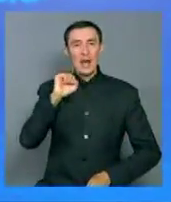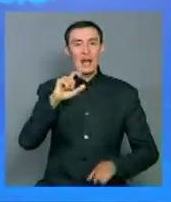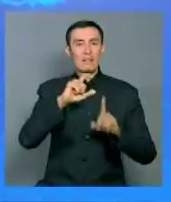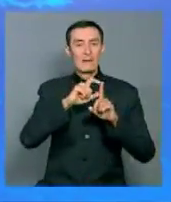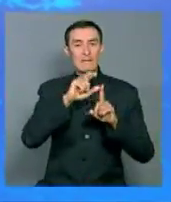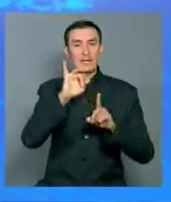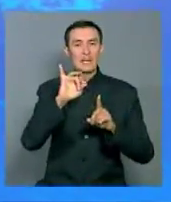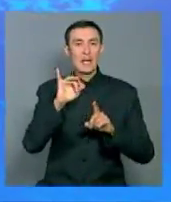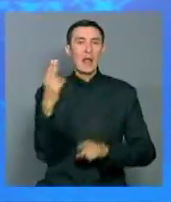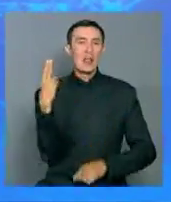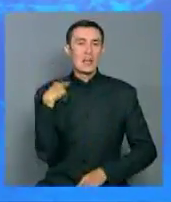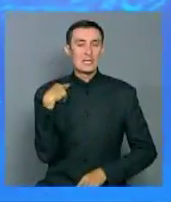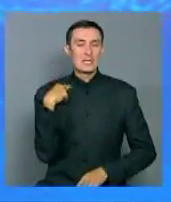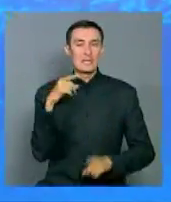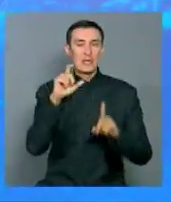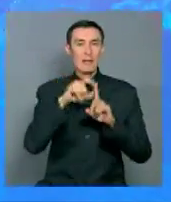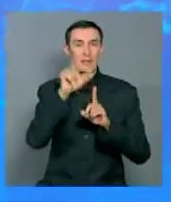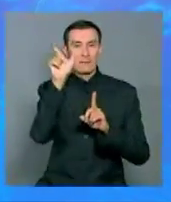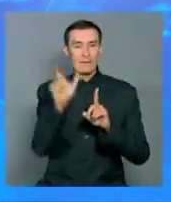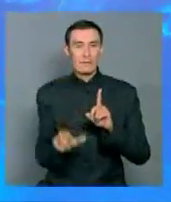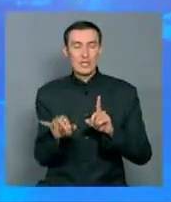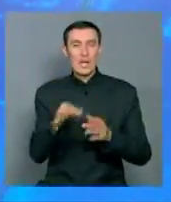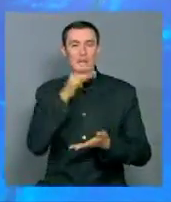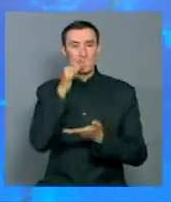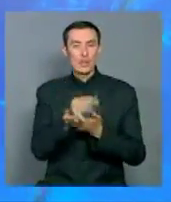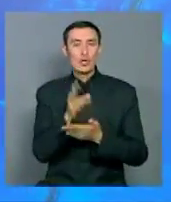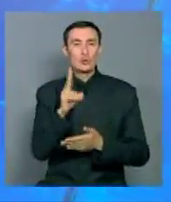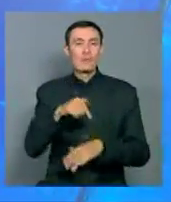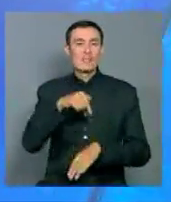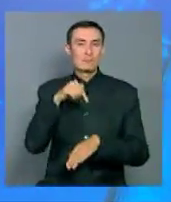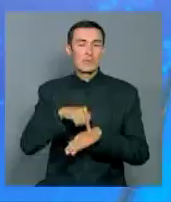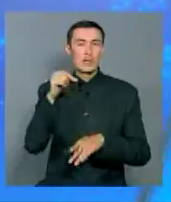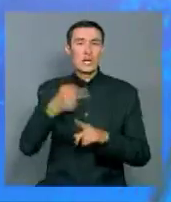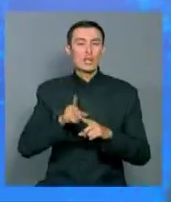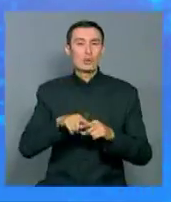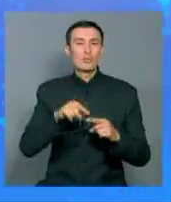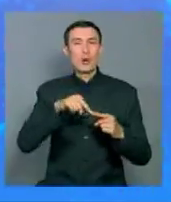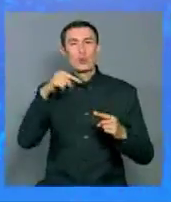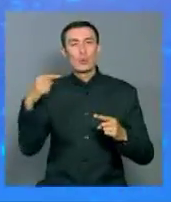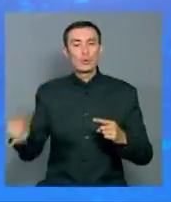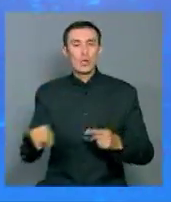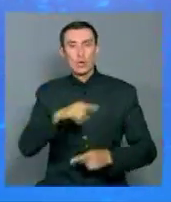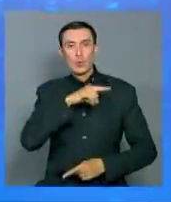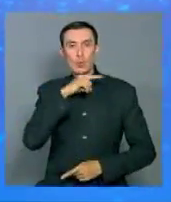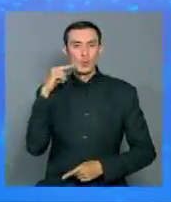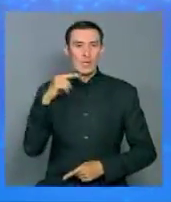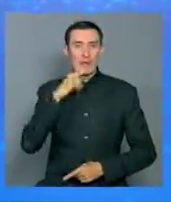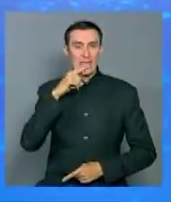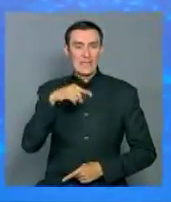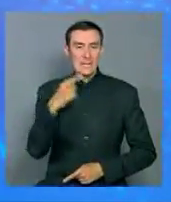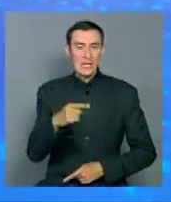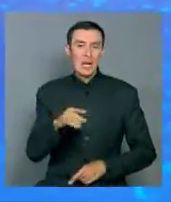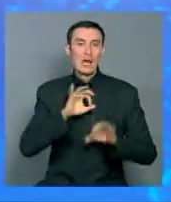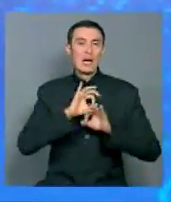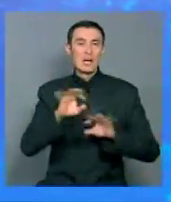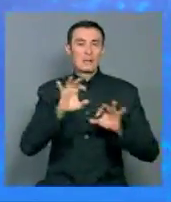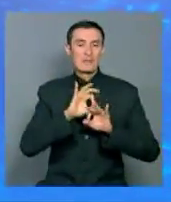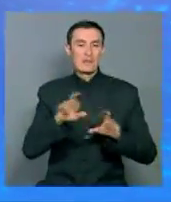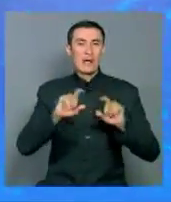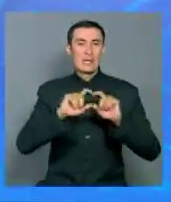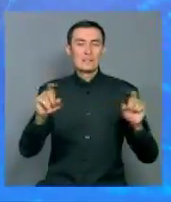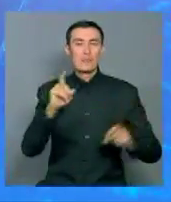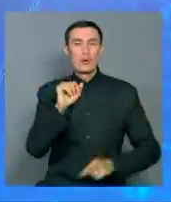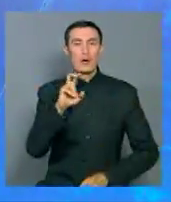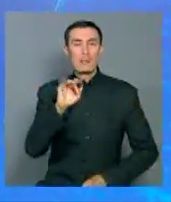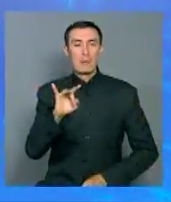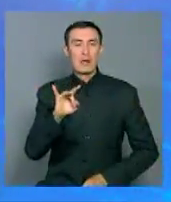латиницу и дал исчерпывающий ответ тем, кто воспринял это как уход от русского языка. Интервью, данное намедниным Нурсултаном Назарбаевым, агентству Хабар,